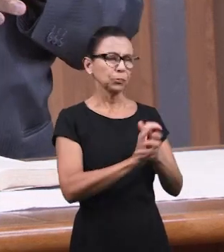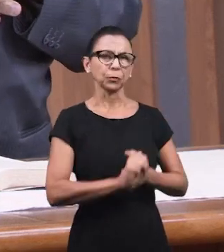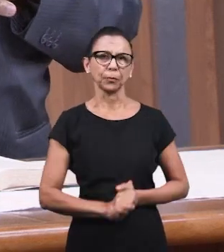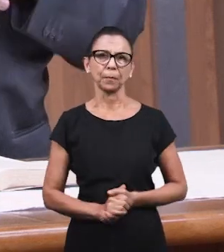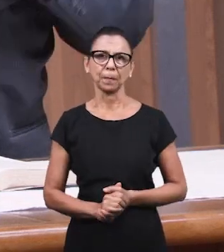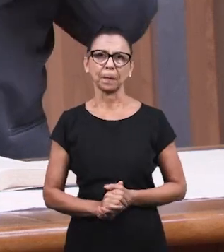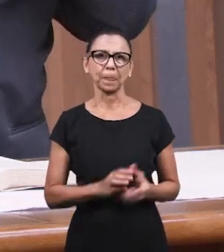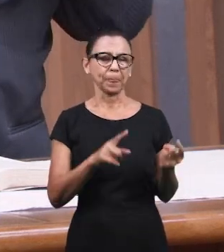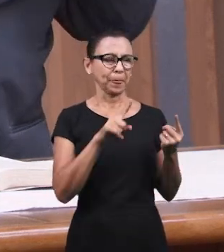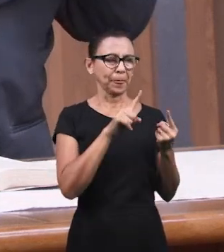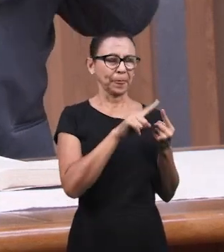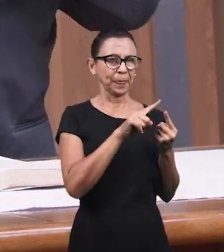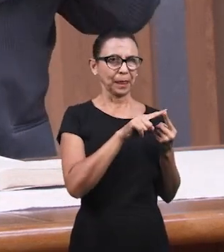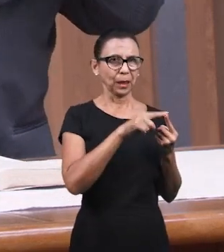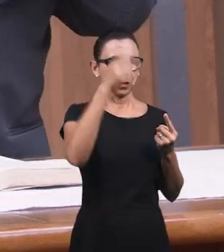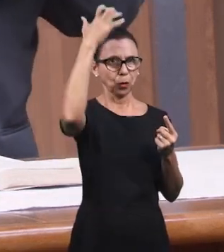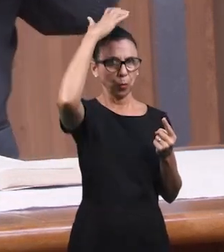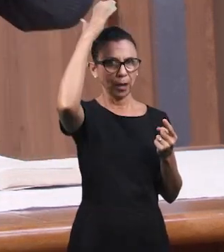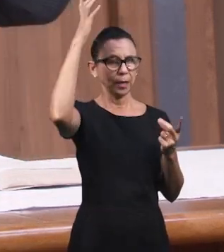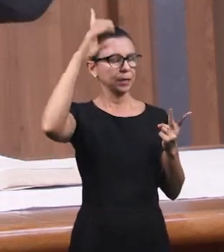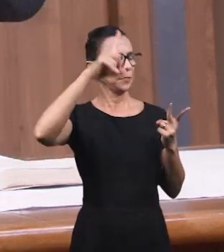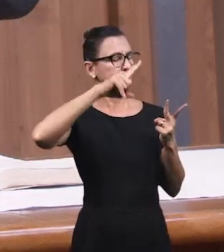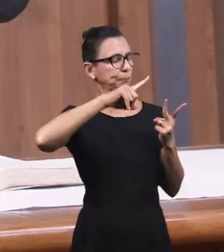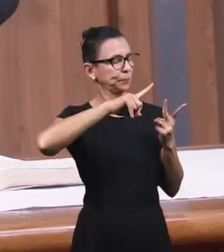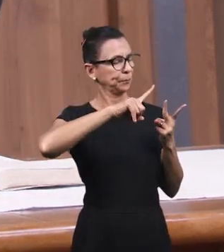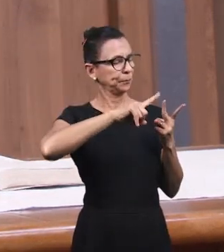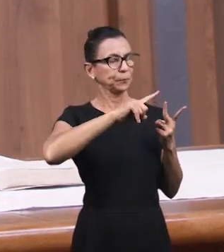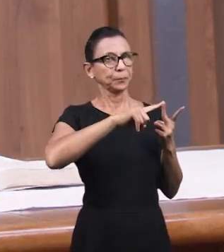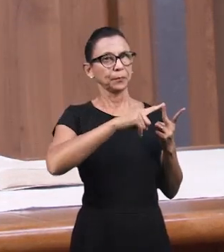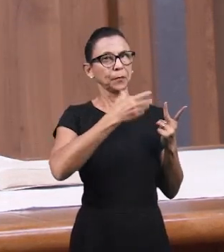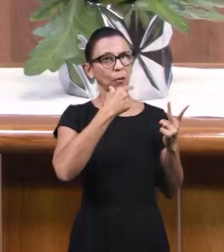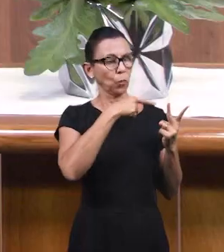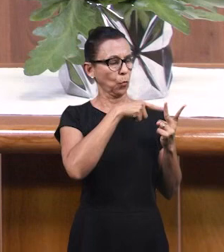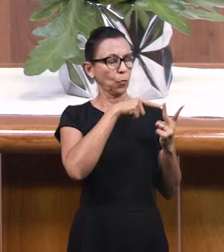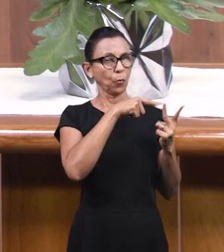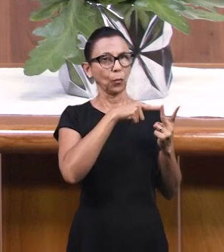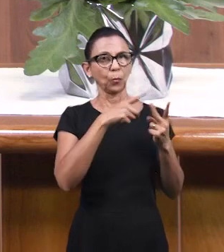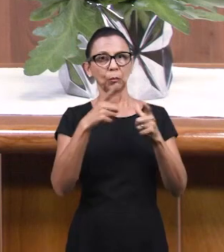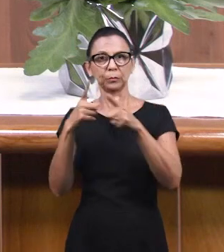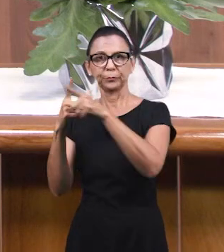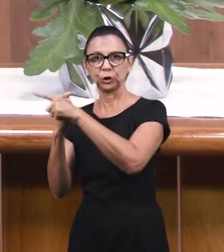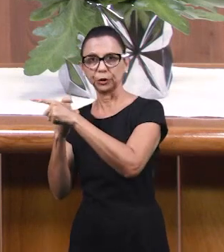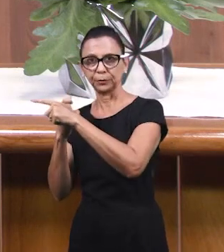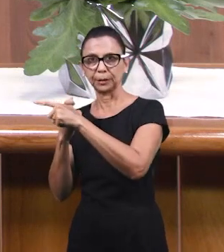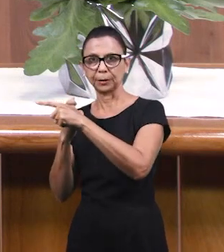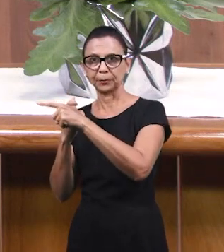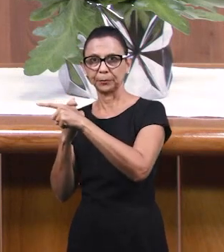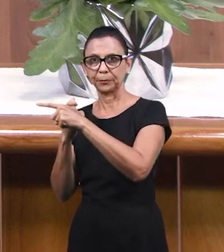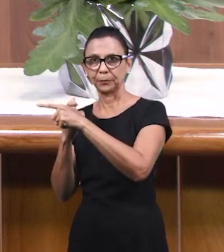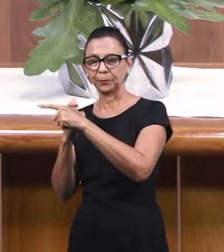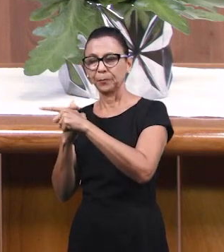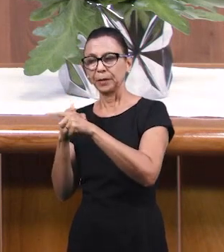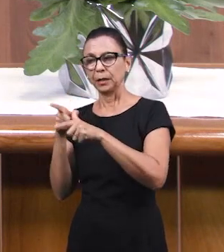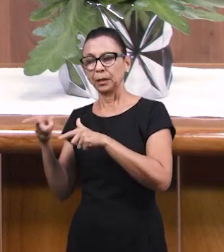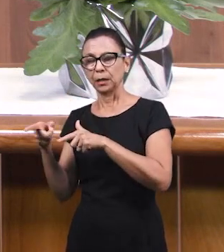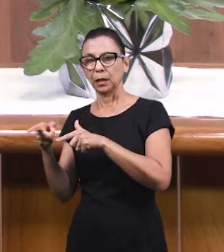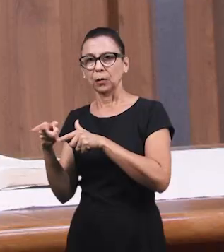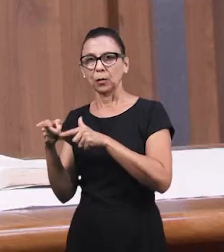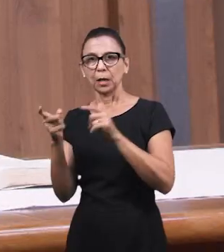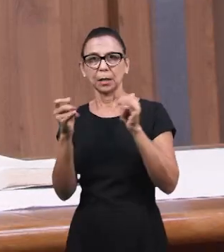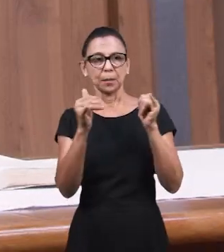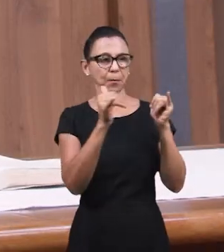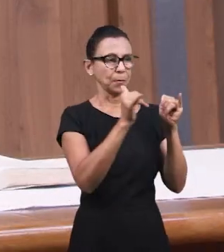Его царь простил. И тут приходит к нему его товарищ, который должен ему 100 динариев. Это примерно 3